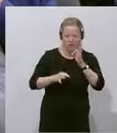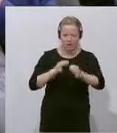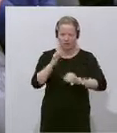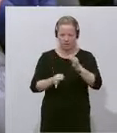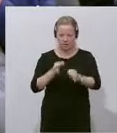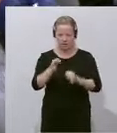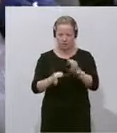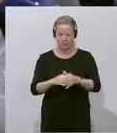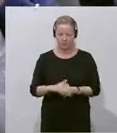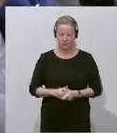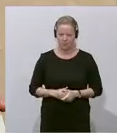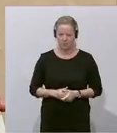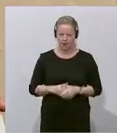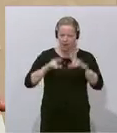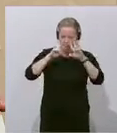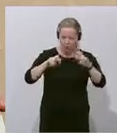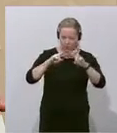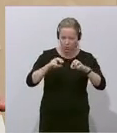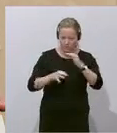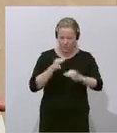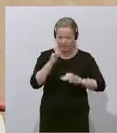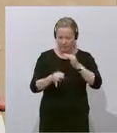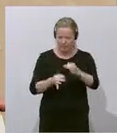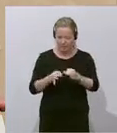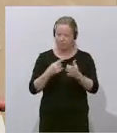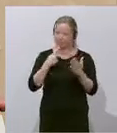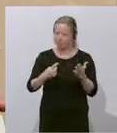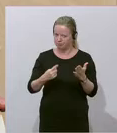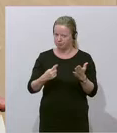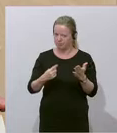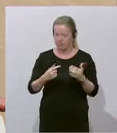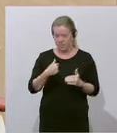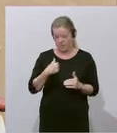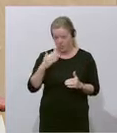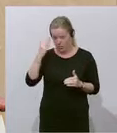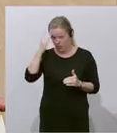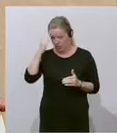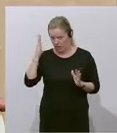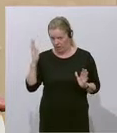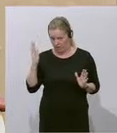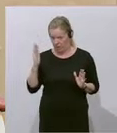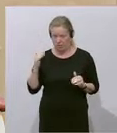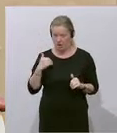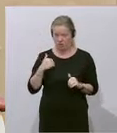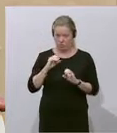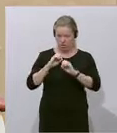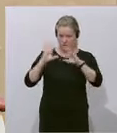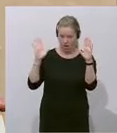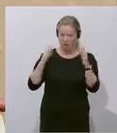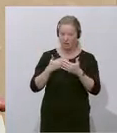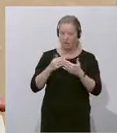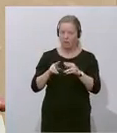Ermittlungsstrategie lautet, soweit ich weiß, aber das ist eine Frage, die wir an den Herrn